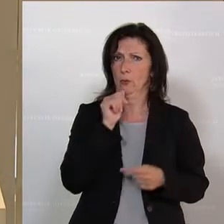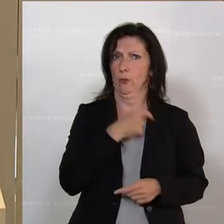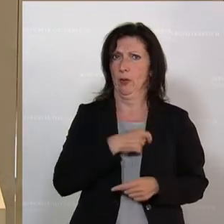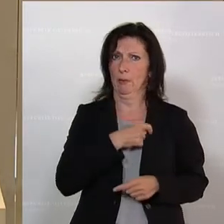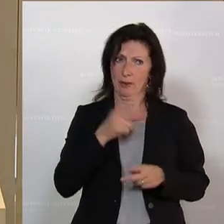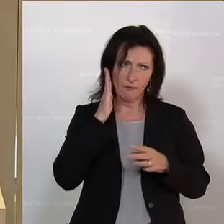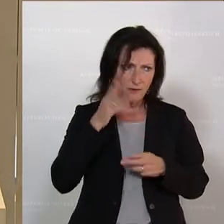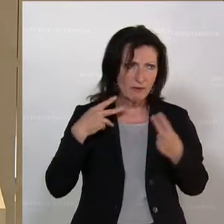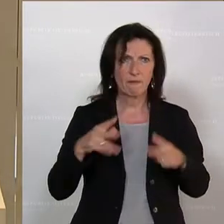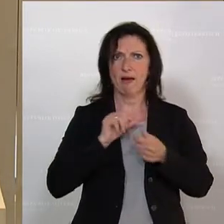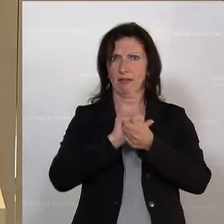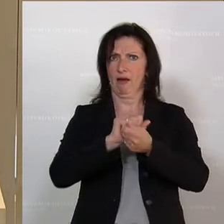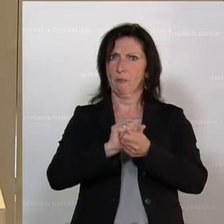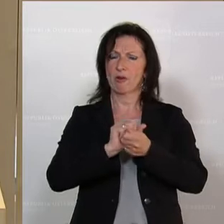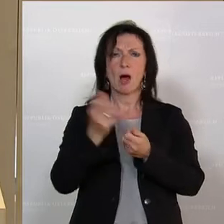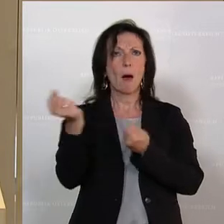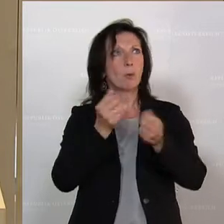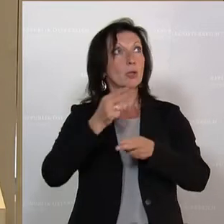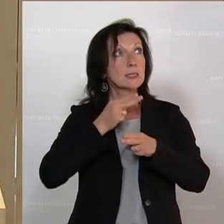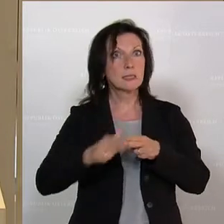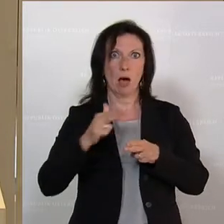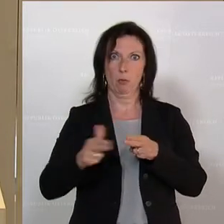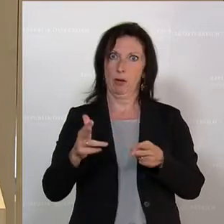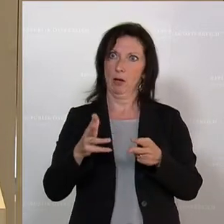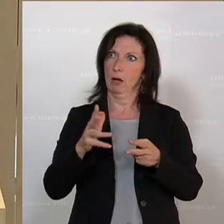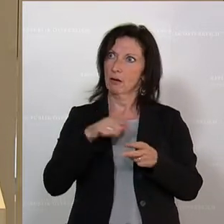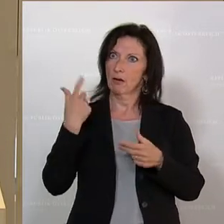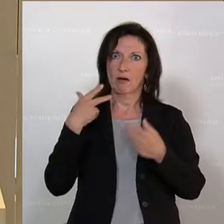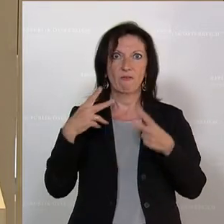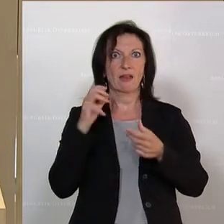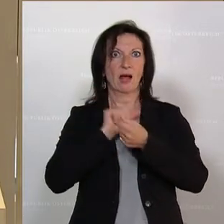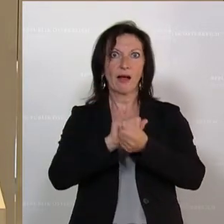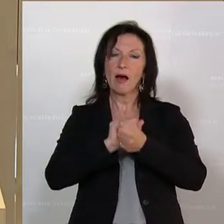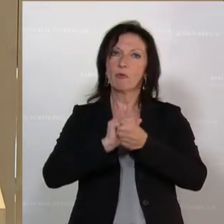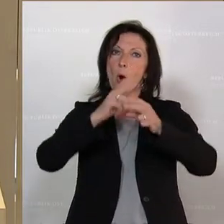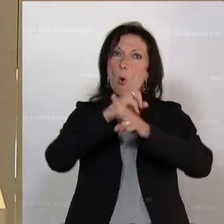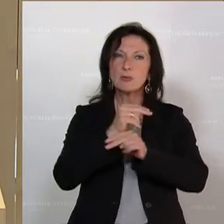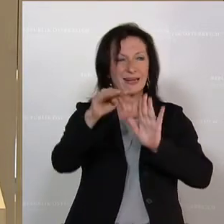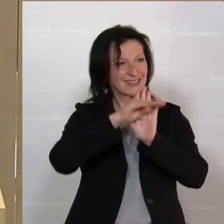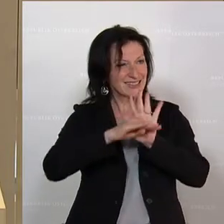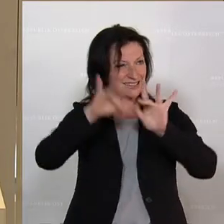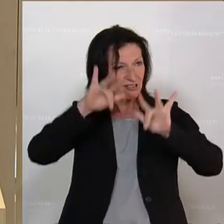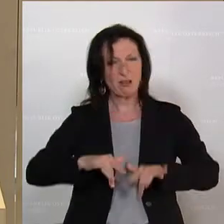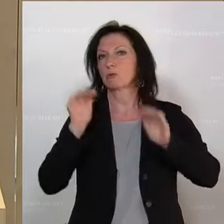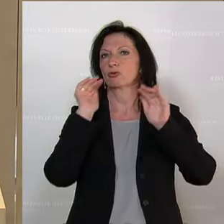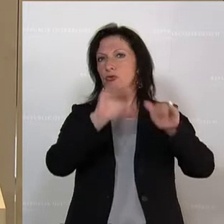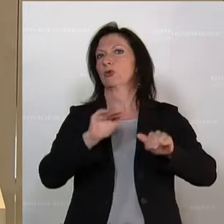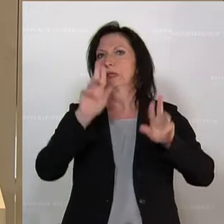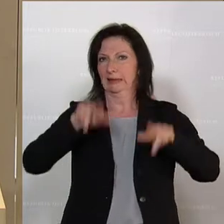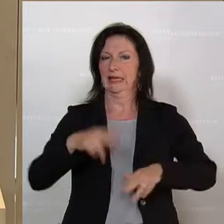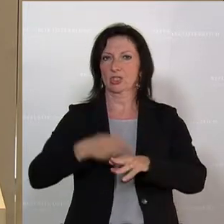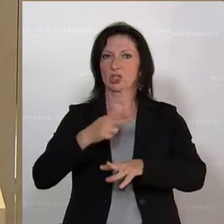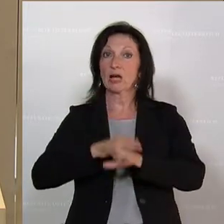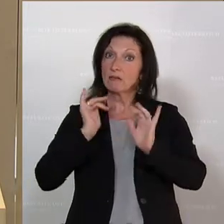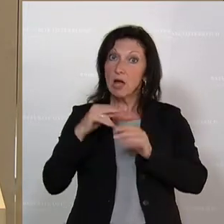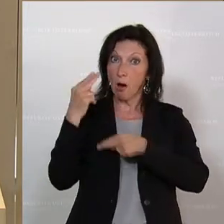dafür einsetzen werden, für saubere Politik, für den Rechtsstaat. Und es gibt noch mehr Gründe. Denn ja, der Untersuchungsausschuss